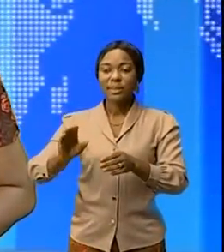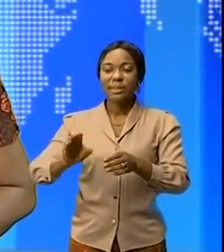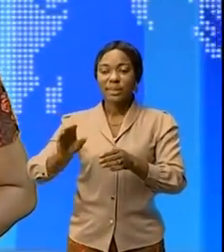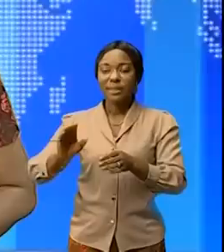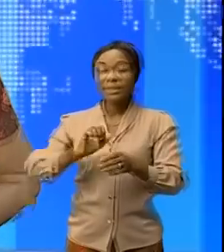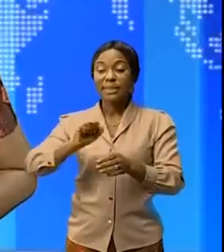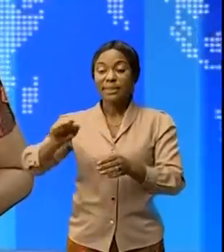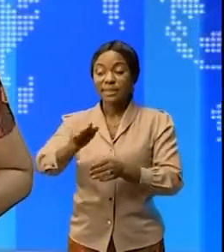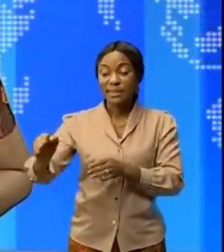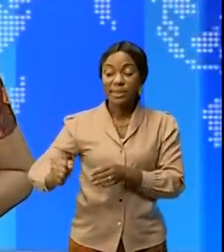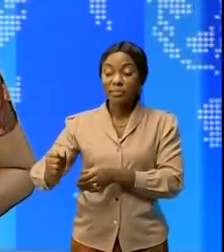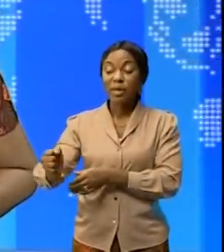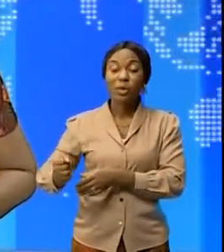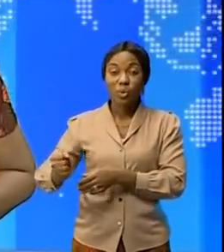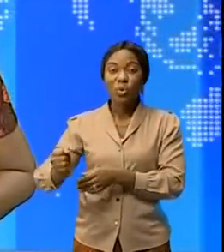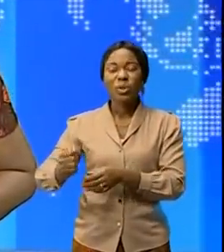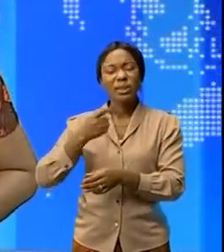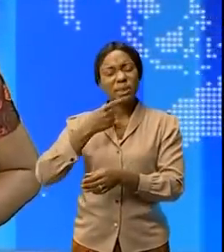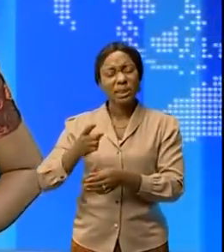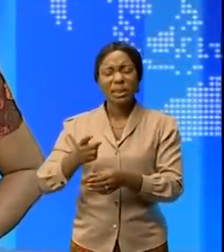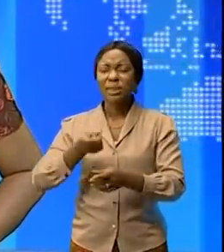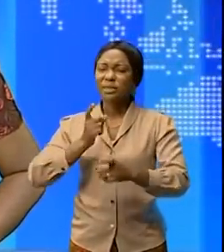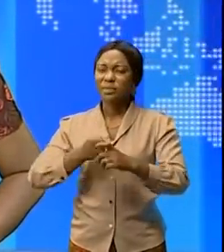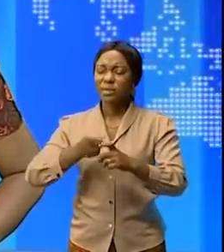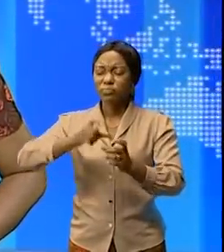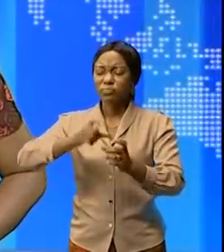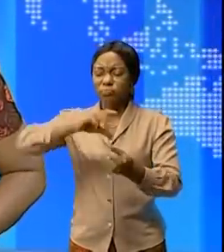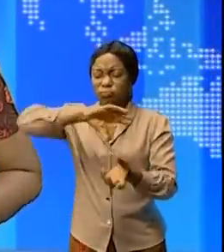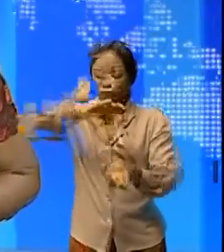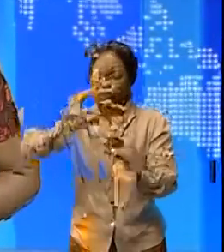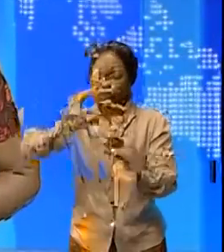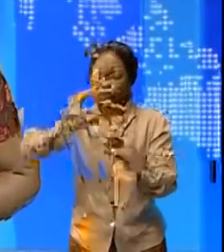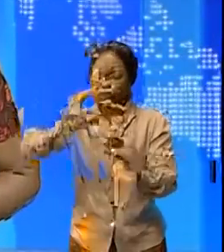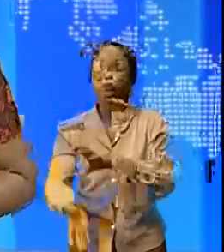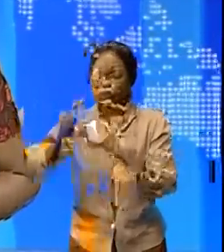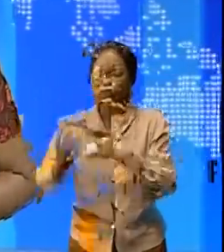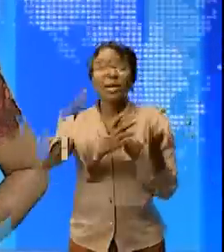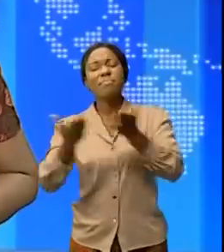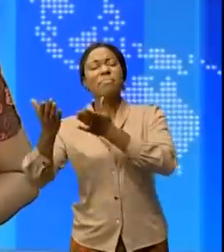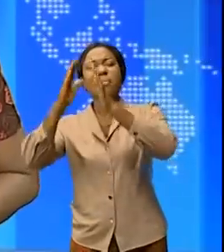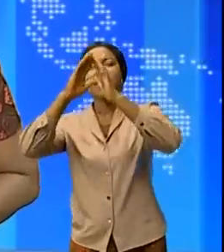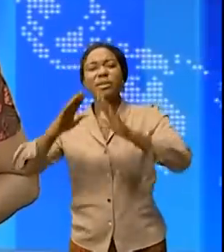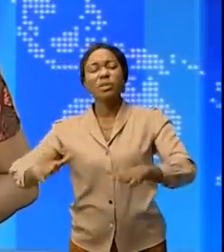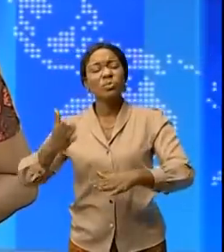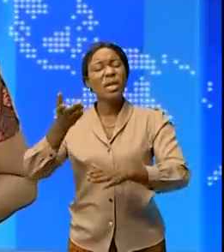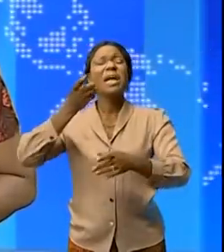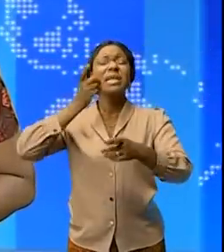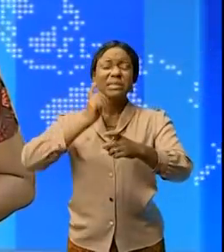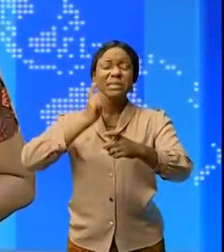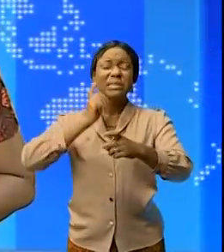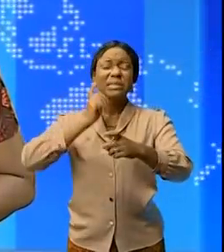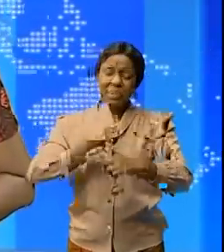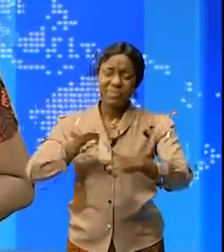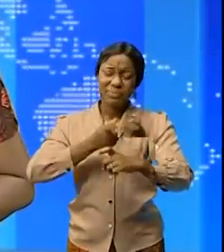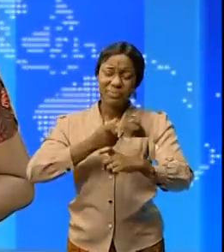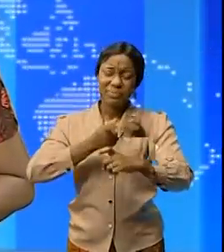auprès de l'autorité l'érosion qui a déporté au fil du temps les maisons présentent à ces jours un danger sur la